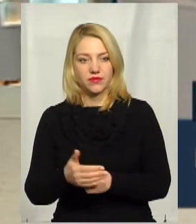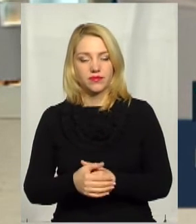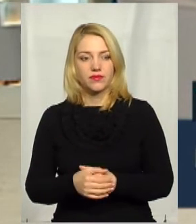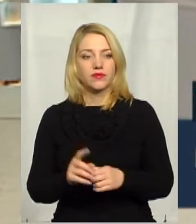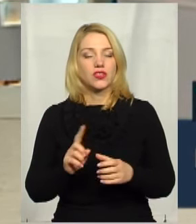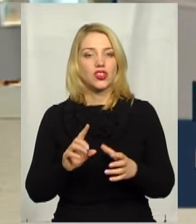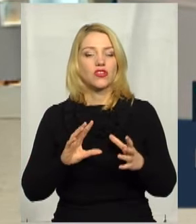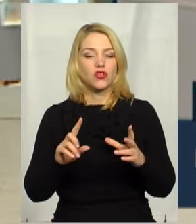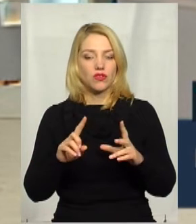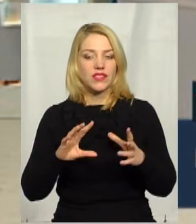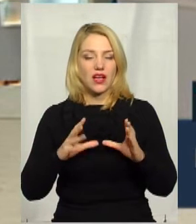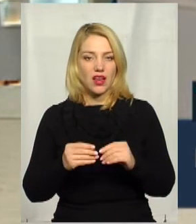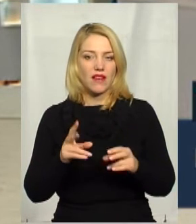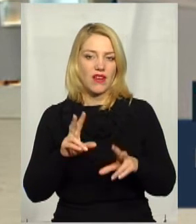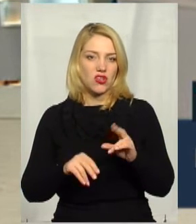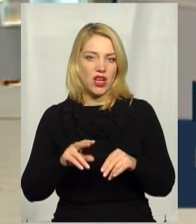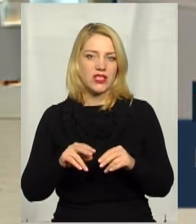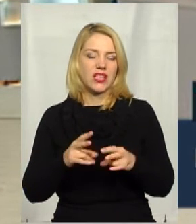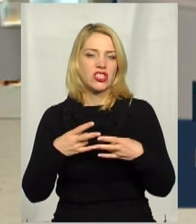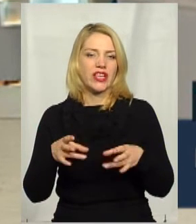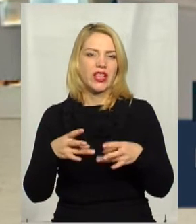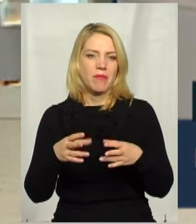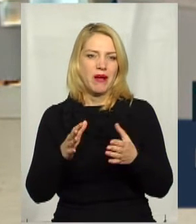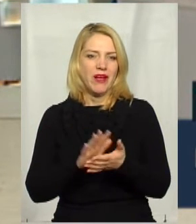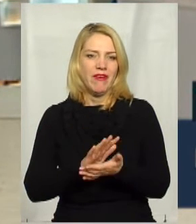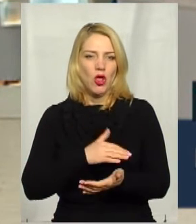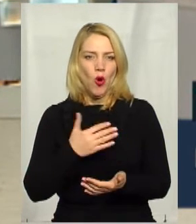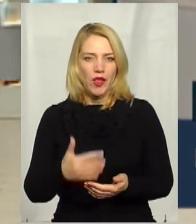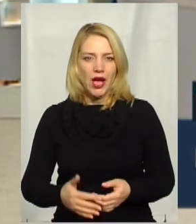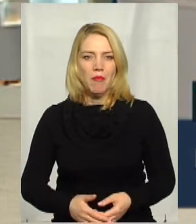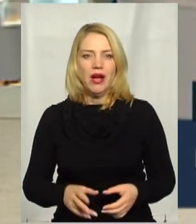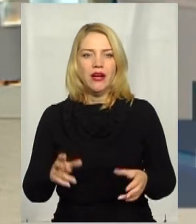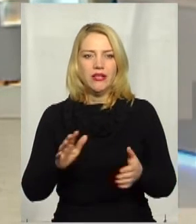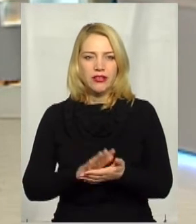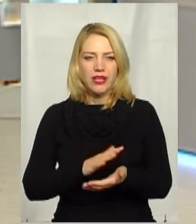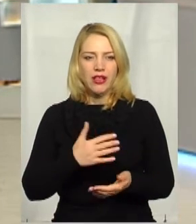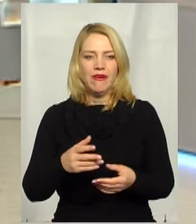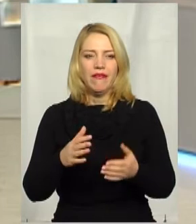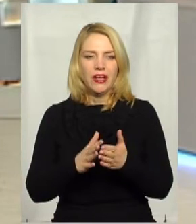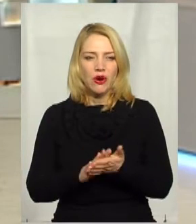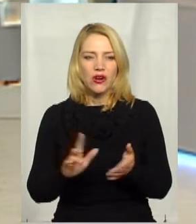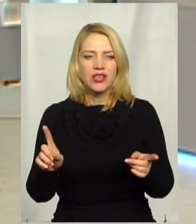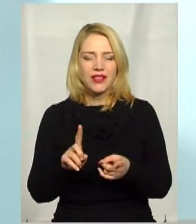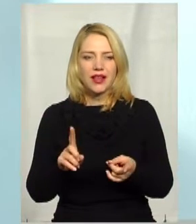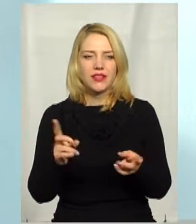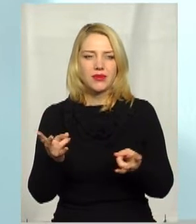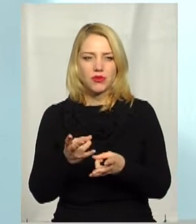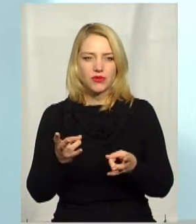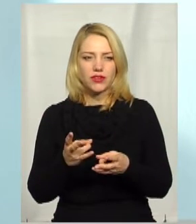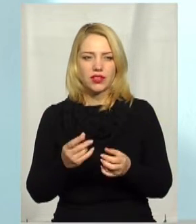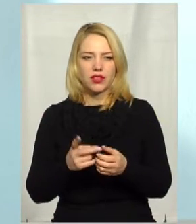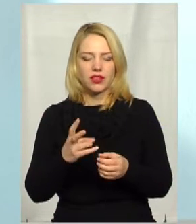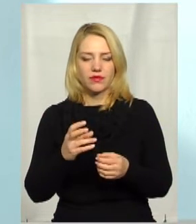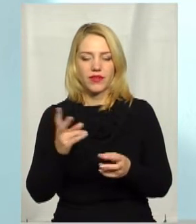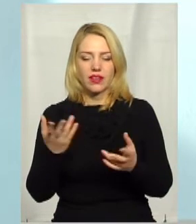що взагалі вважається шкідливими відходами? Ну, шкідливі відходи – це ті, які мають негативний вплив на околишнє